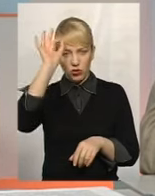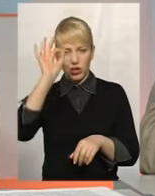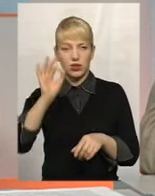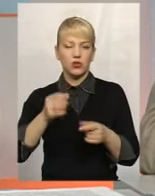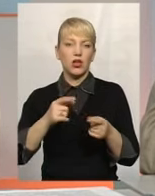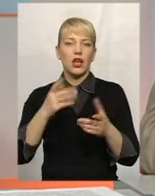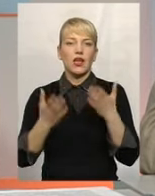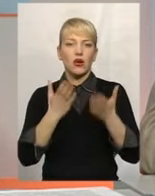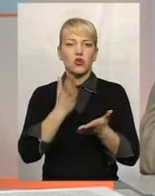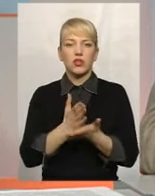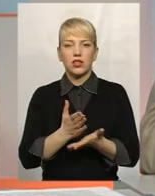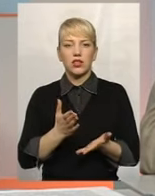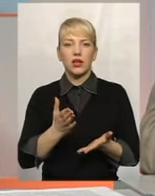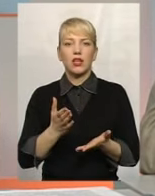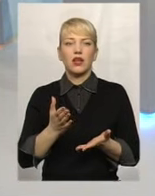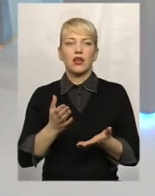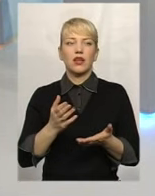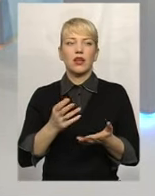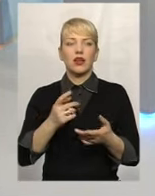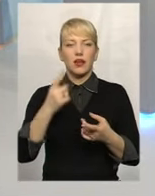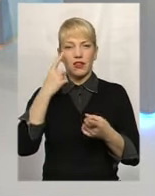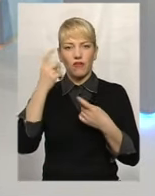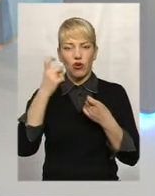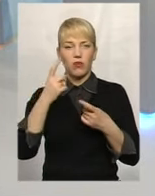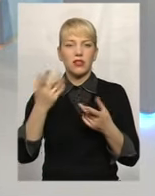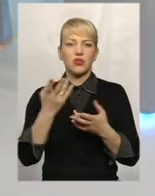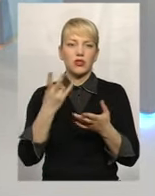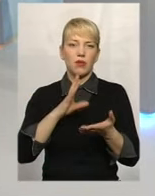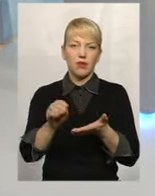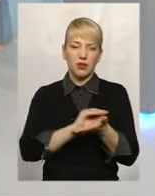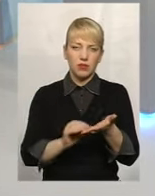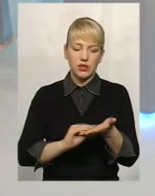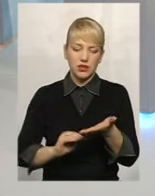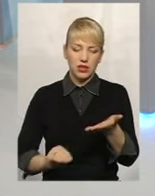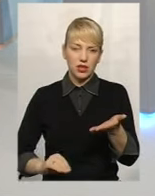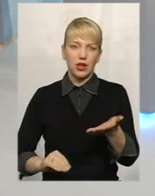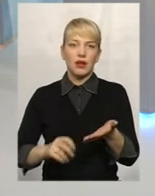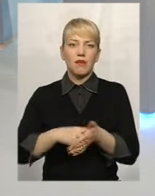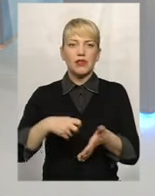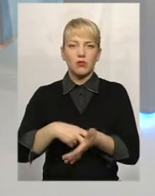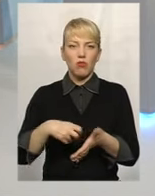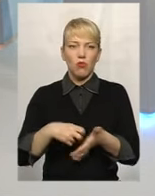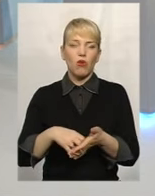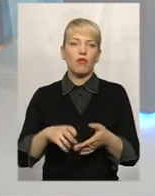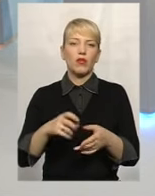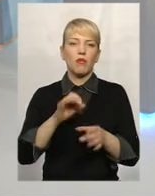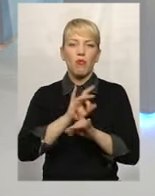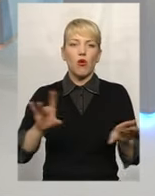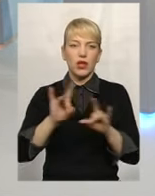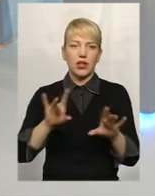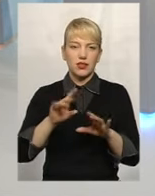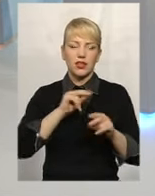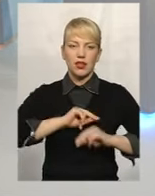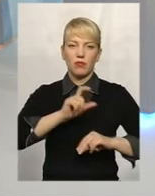потрібно відібрати, наприклад, письмові пояснення від працівників і так далі. Тобто, ми можемо спільно із фіскальною службою